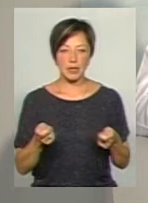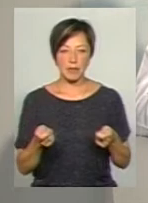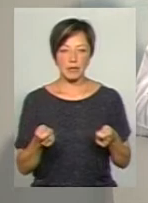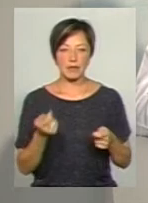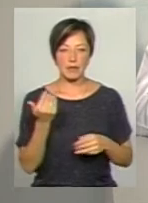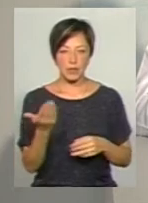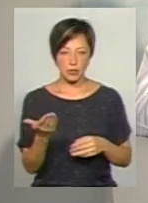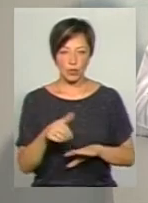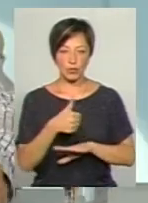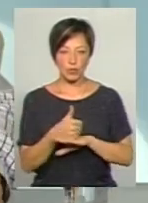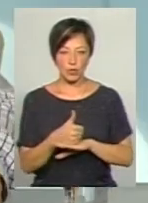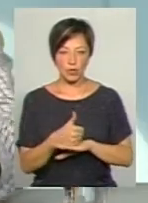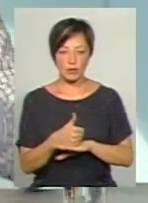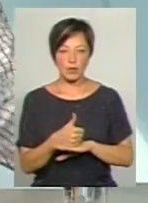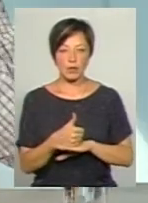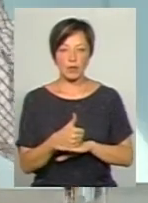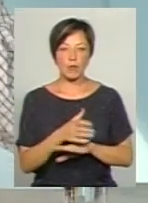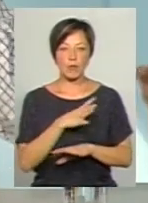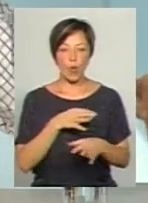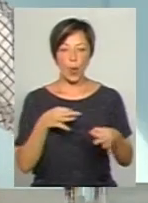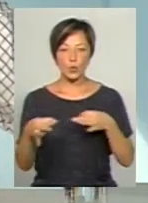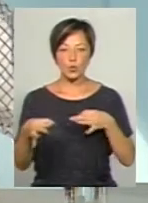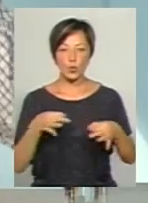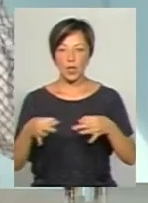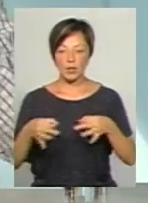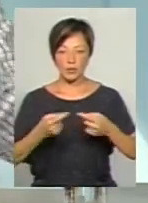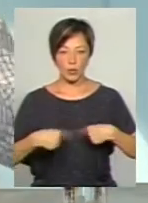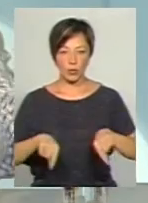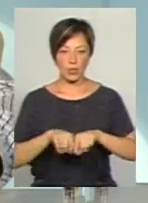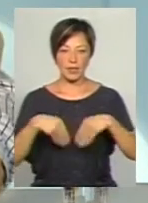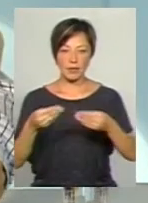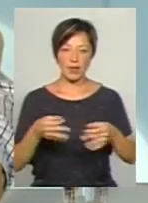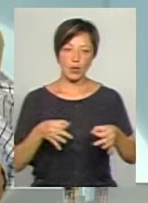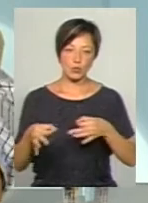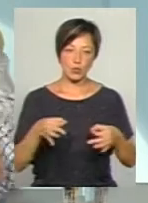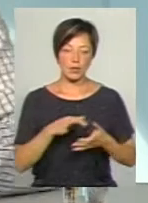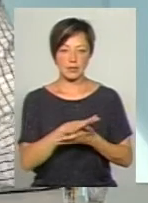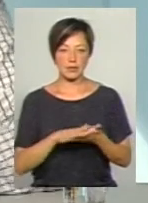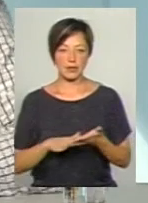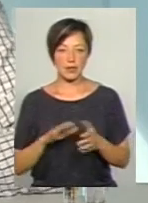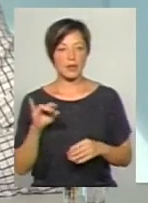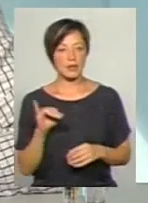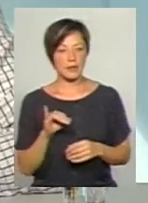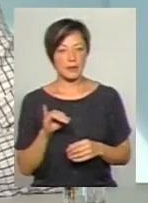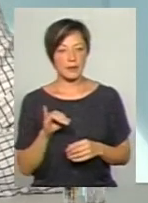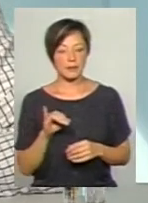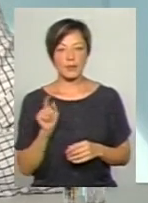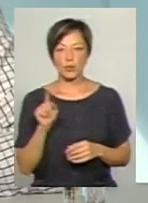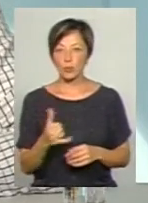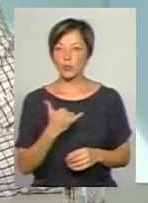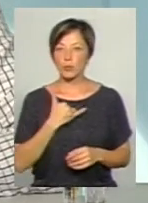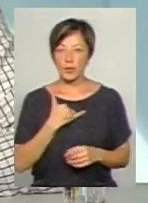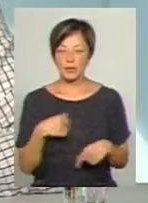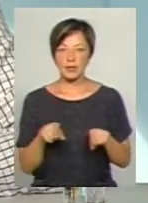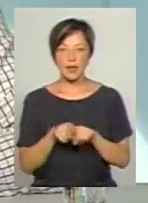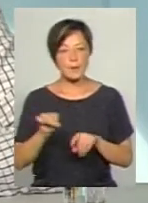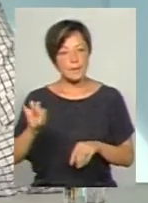департамент, який ви очолюєте, він виступав як консультативний орган. Тобто надавали консультації і так далі. І тоді в мене таке навіть